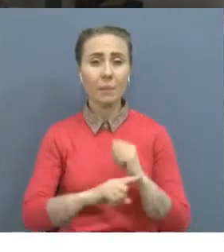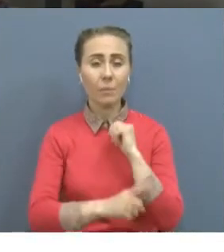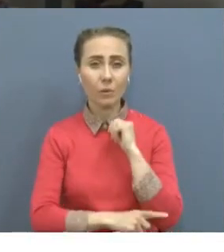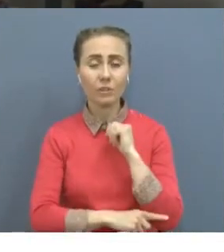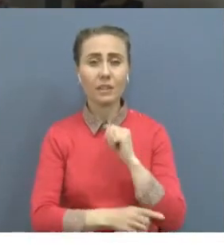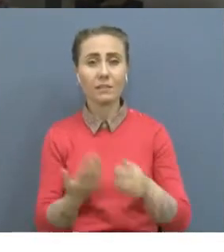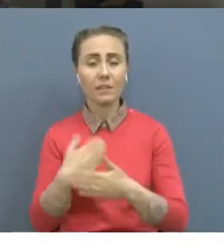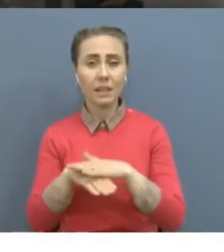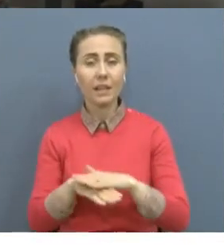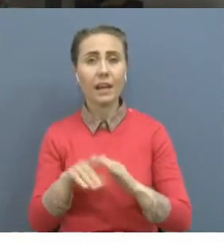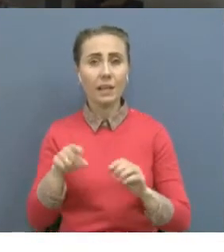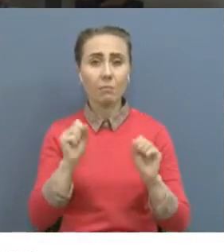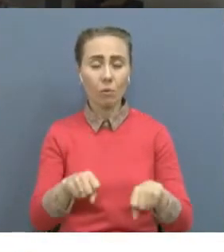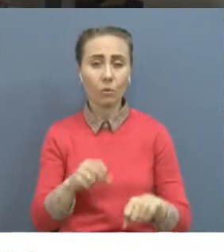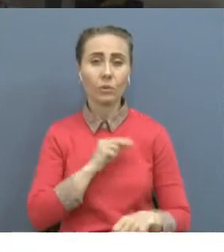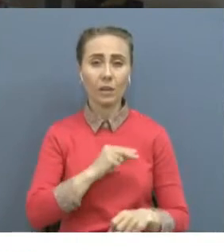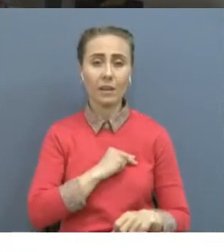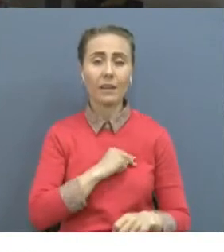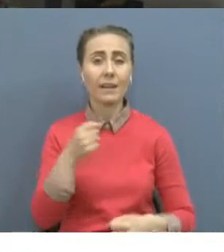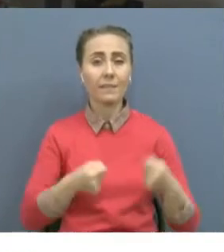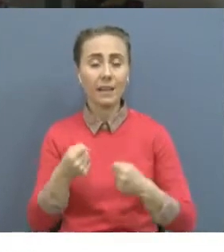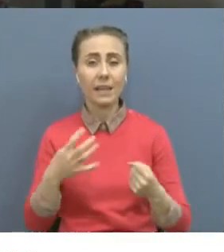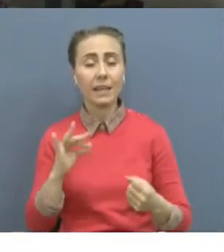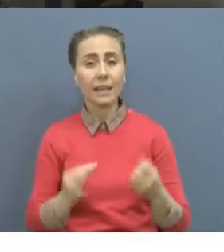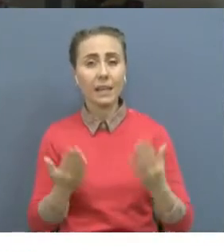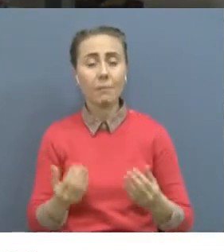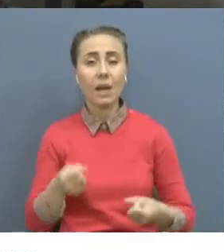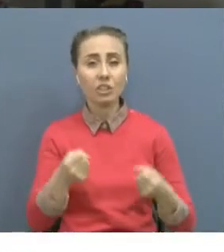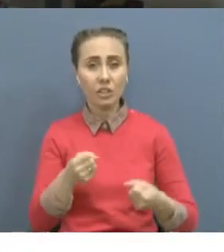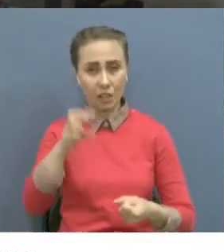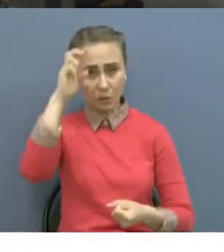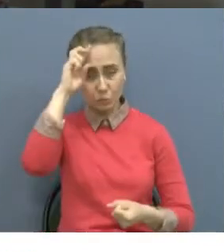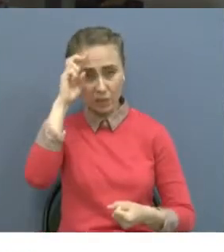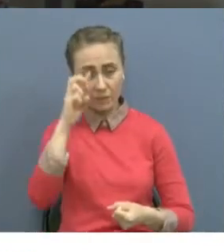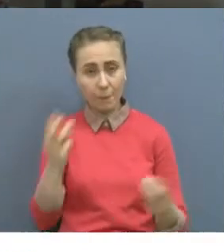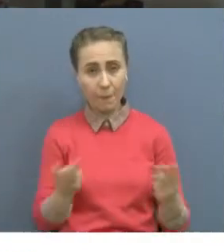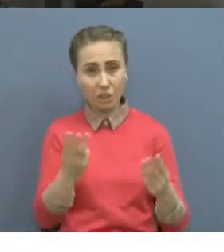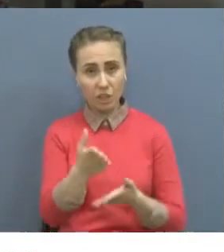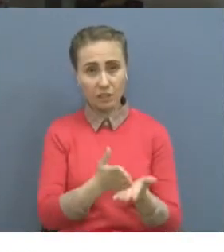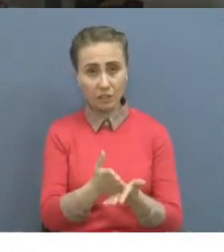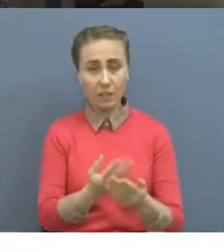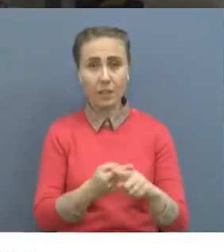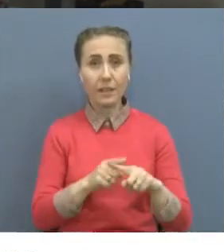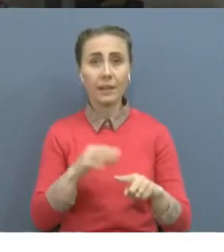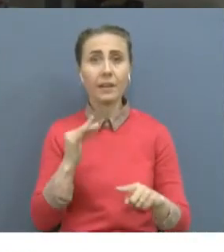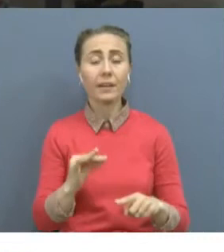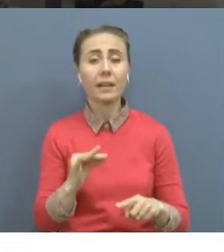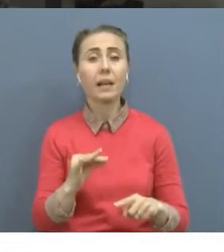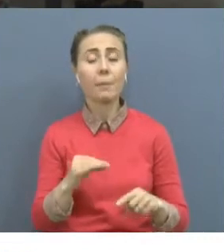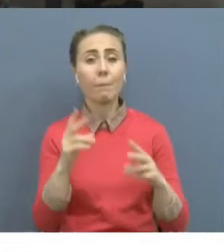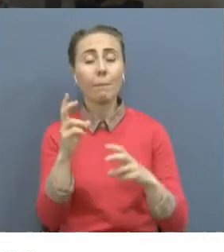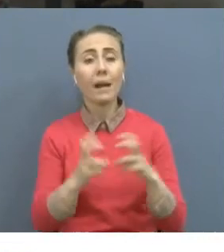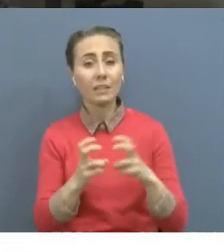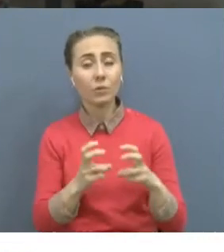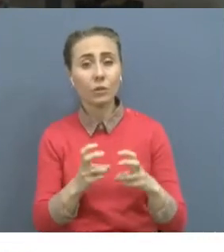Зенетке шыққан соң әрі қарай олар әрі өндірістік нысандарды қорғайтын мемлекеттік емес өртсөндіру қызметінде өртсөндіруші жүргізміші болып